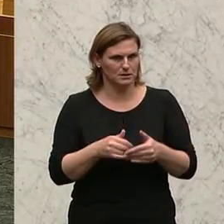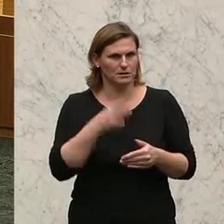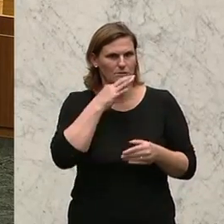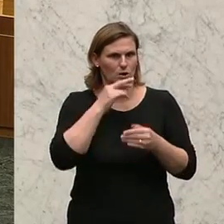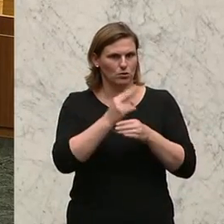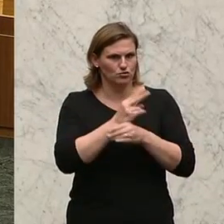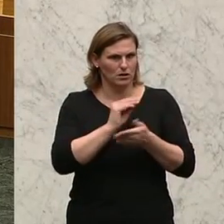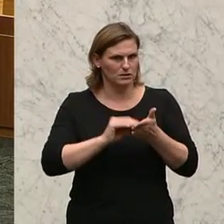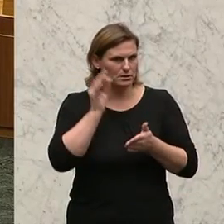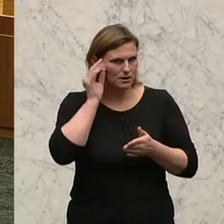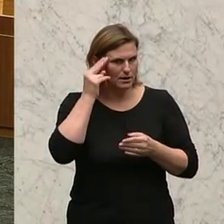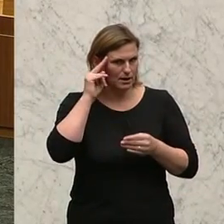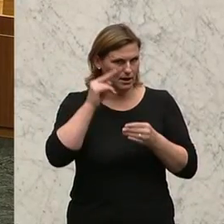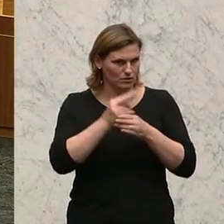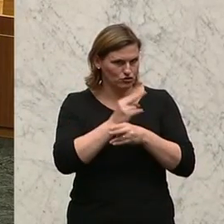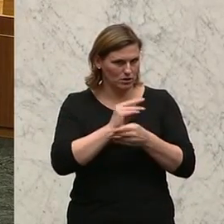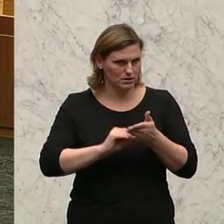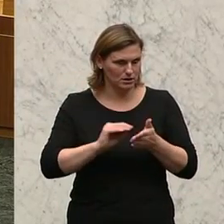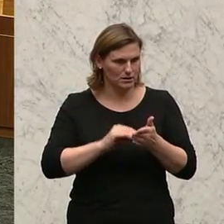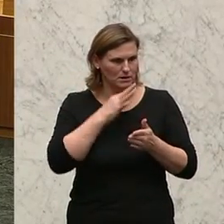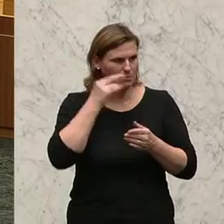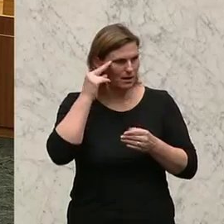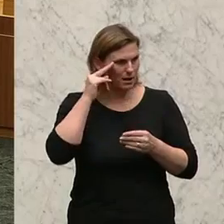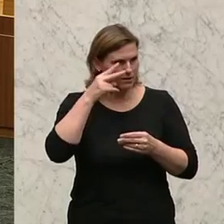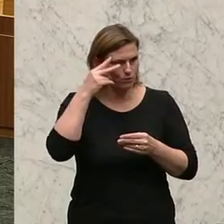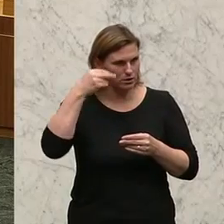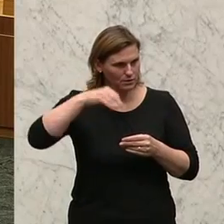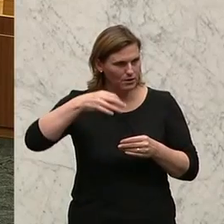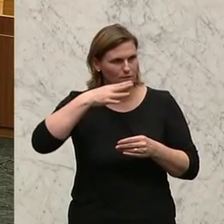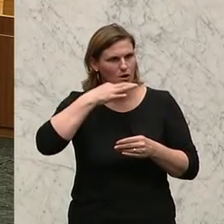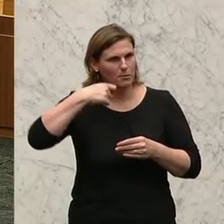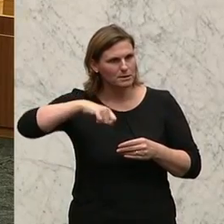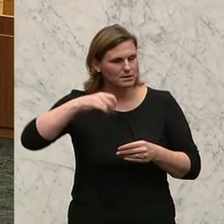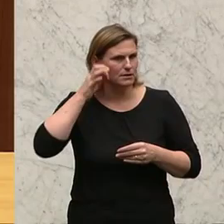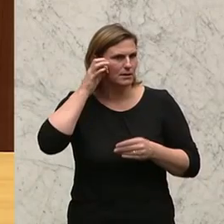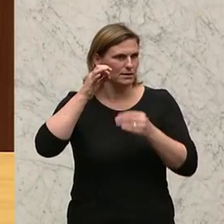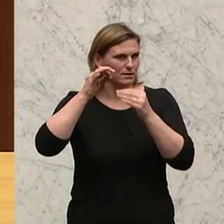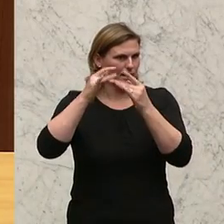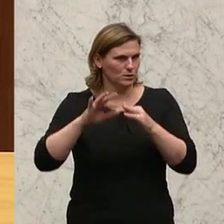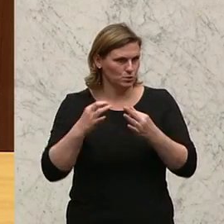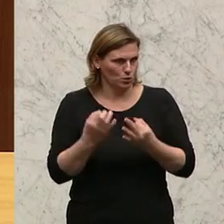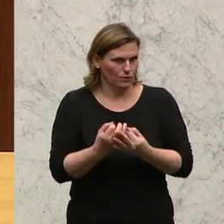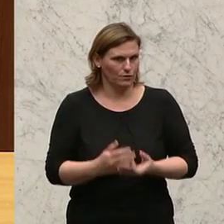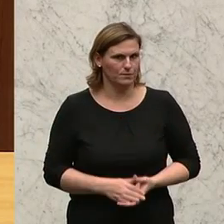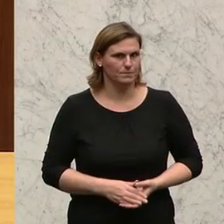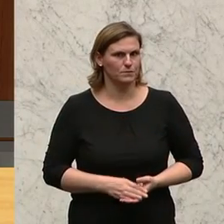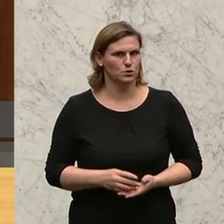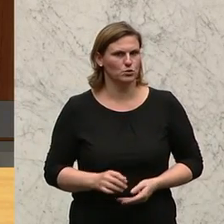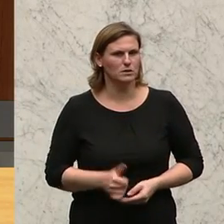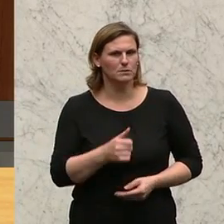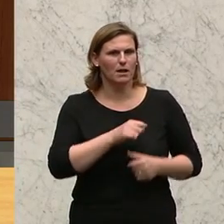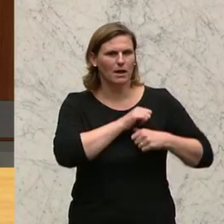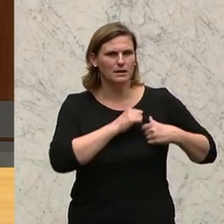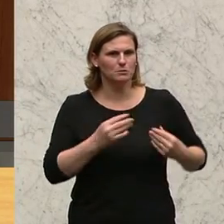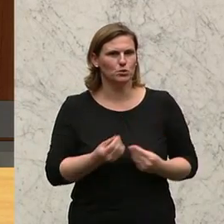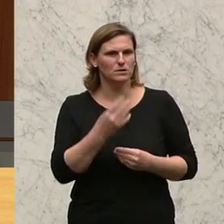Frau Staatssekretärin, Herr Staatssekretär, meine Damen und Herren der Volksanwaltschaft, Frau Präsidentin des Rechnungshofes. Vorerst einmal darf ich recht herzlich begrüßen die